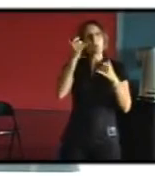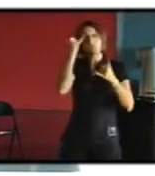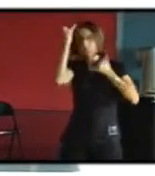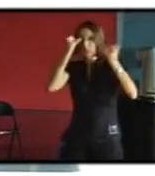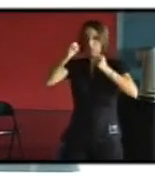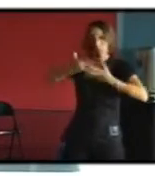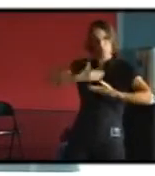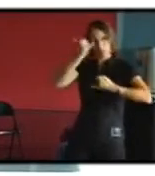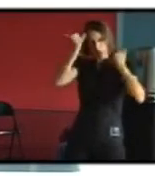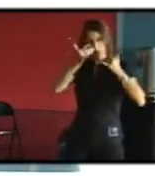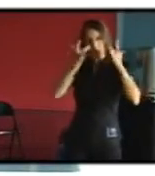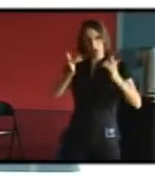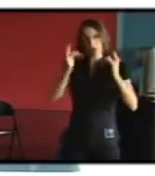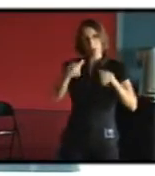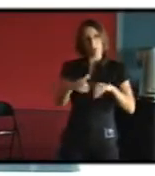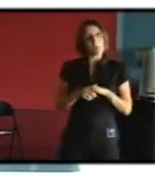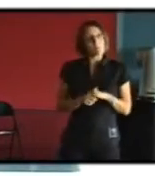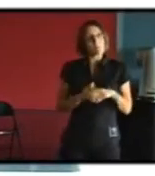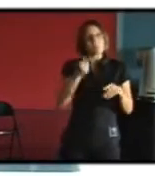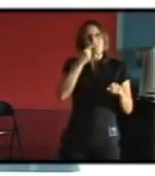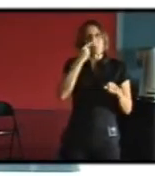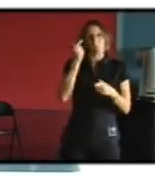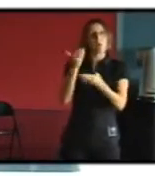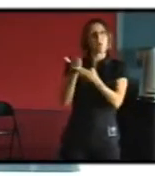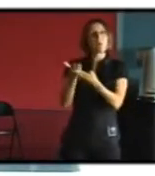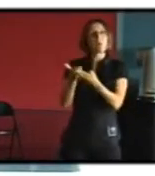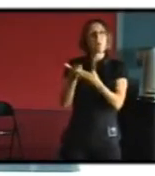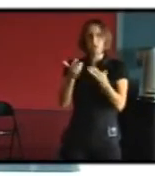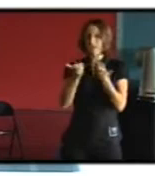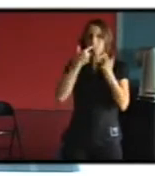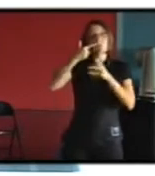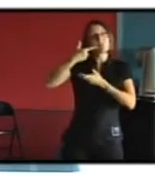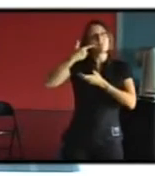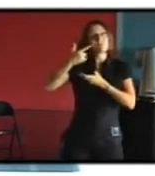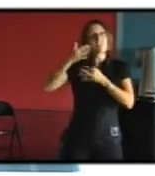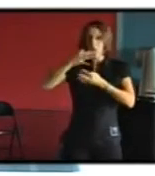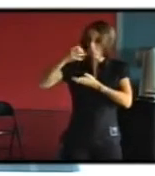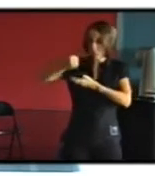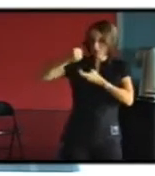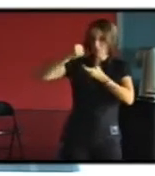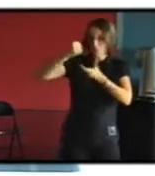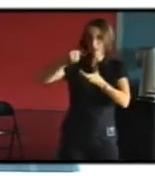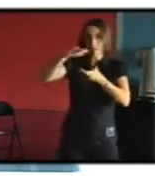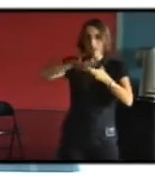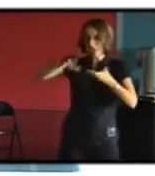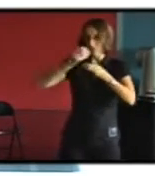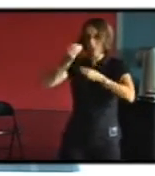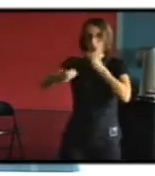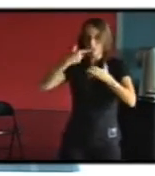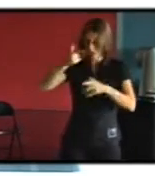'est c'est aussi preuve que la question patrimoniale ça peut stimuler l'inventivité